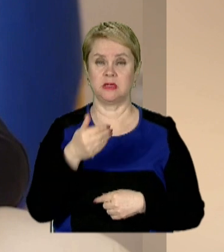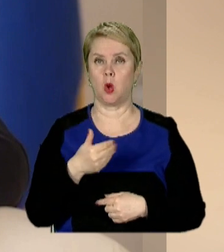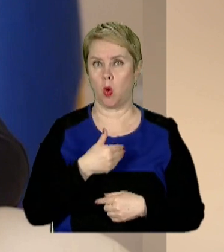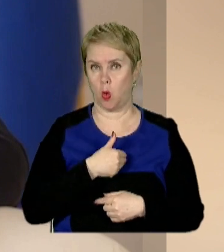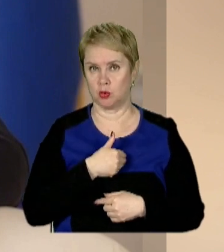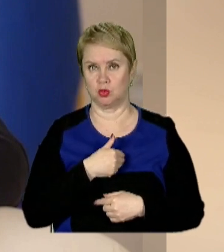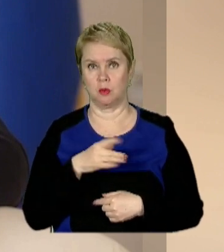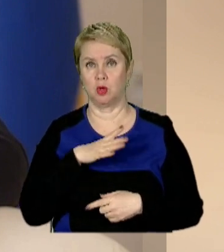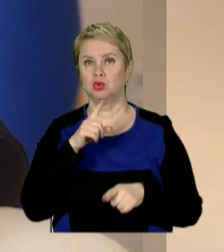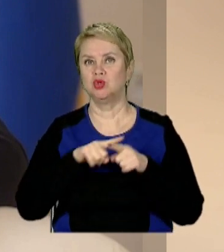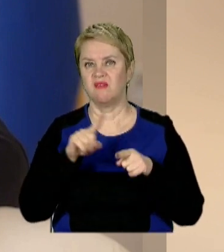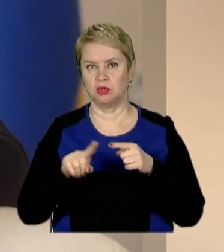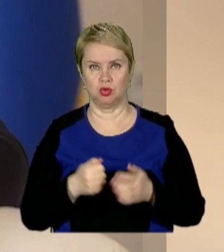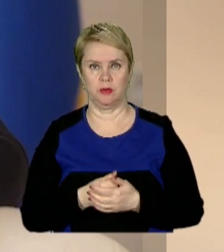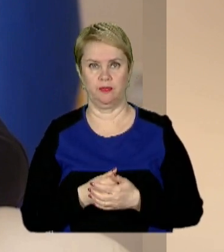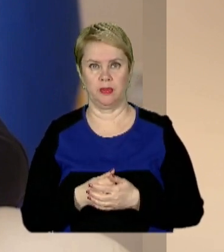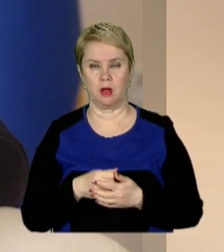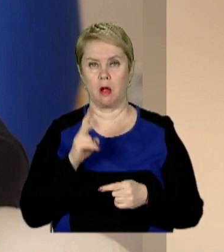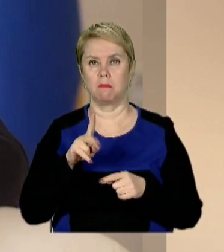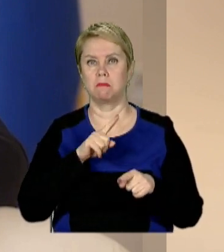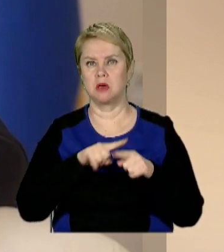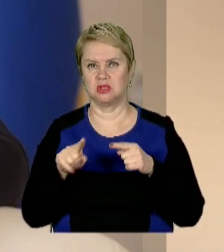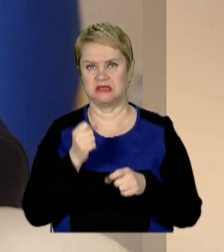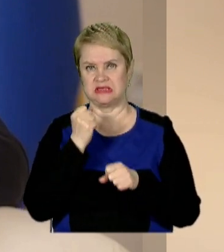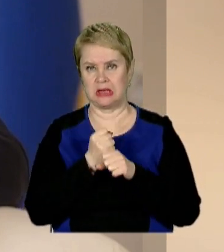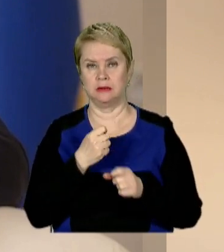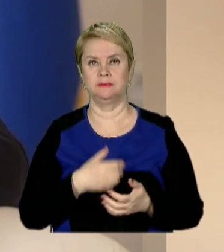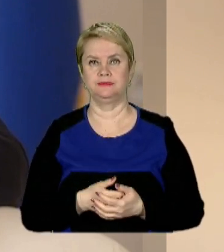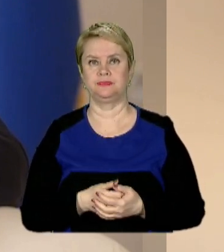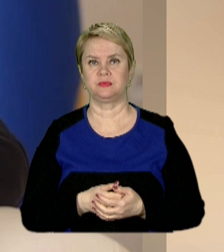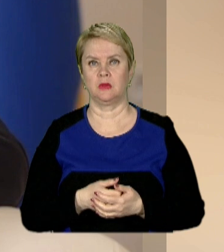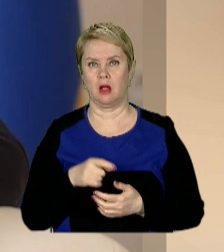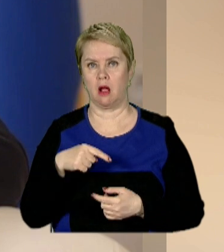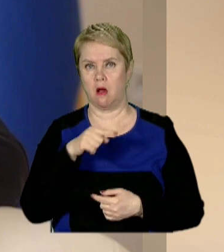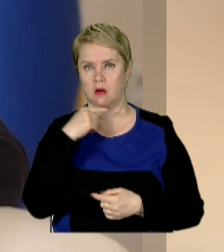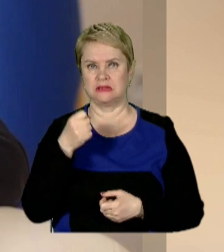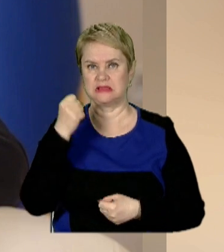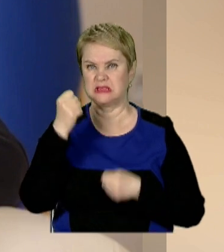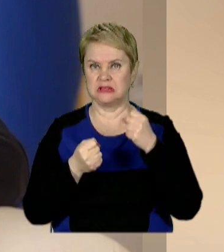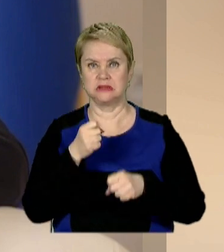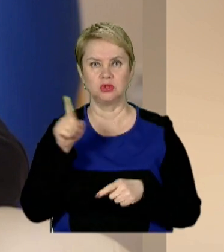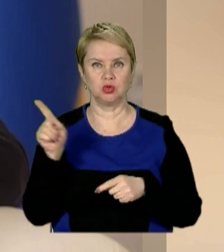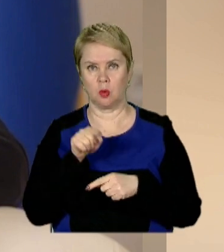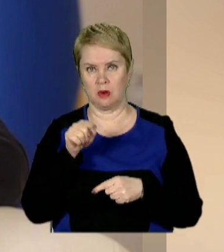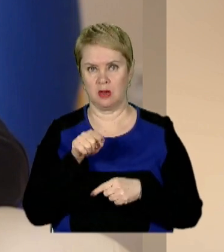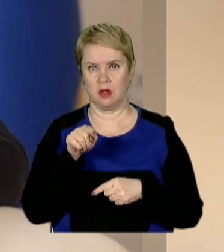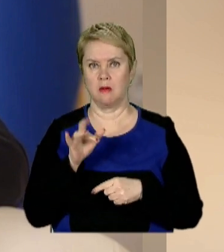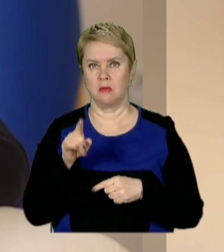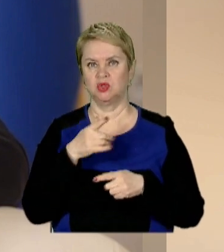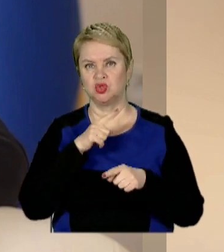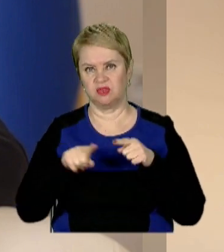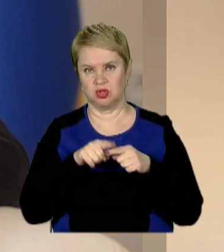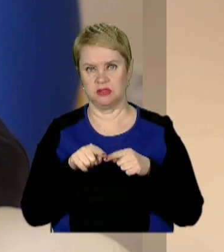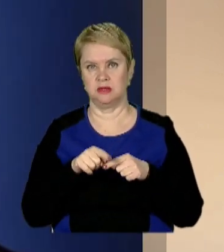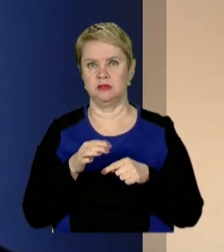якомога швидше прибити якомога більше цього агресора, терориста, для того, щоб якомога